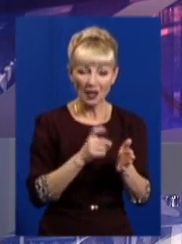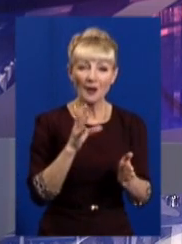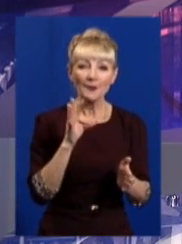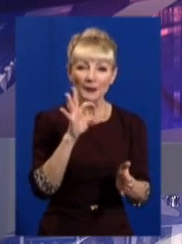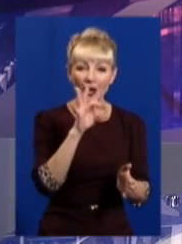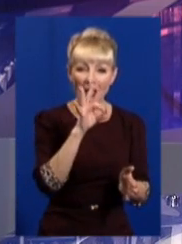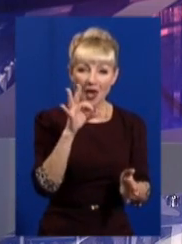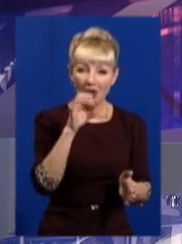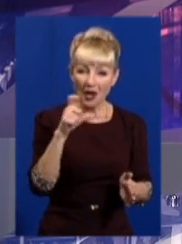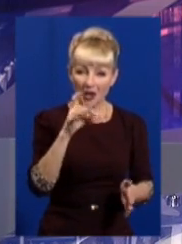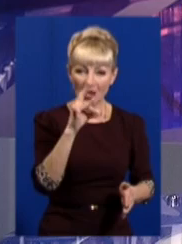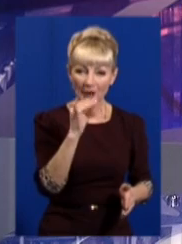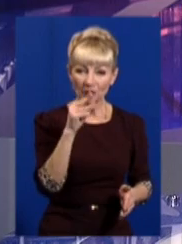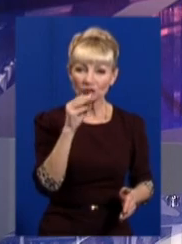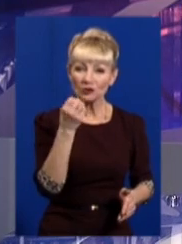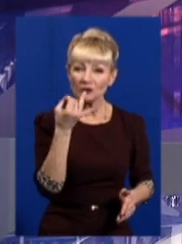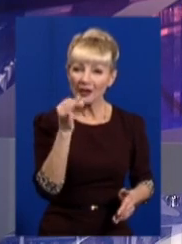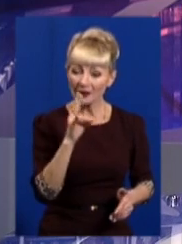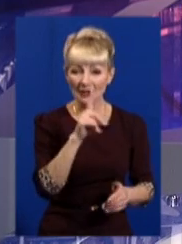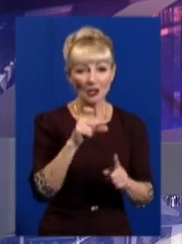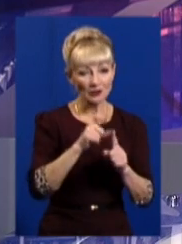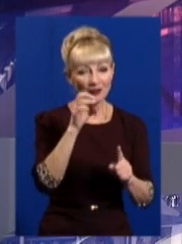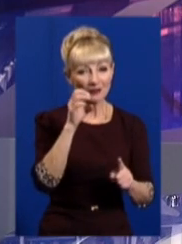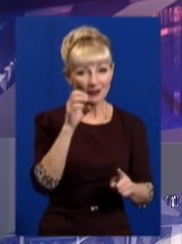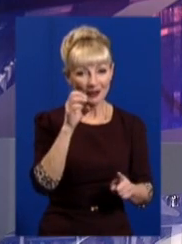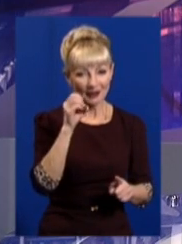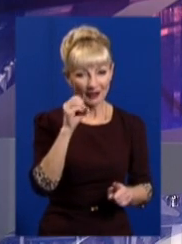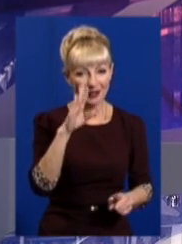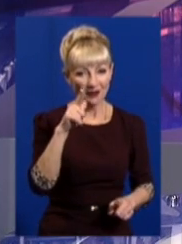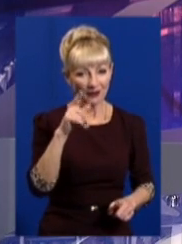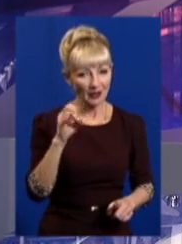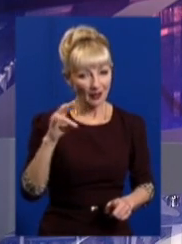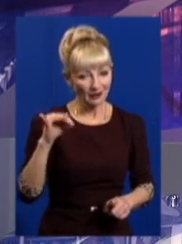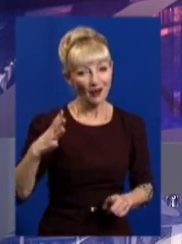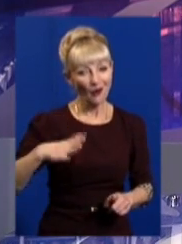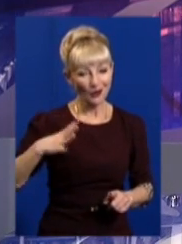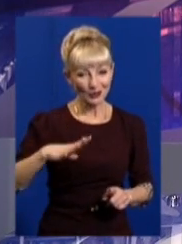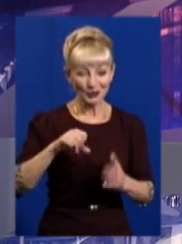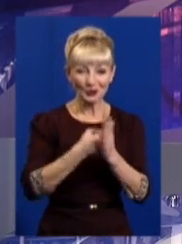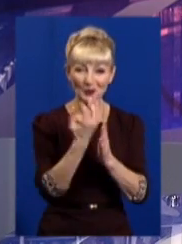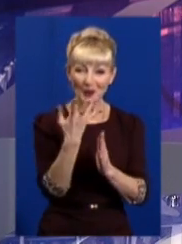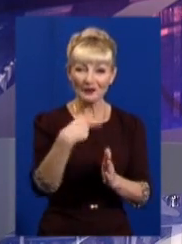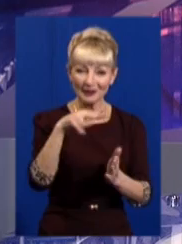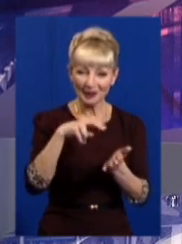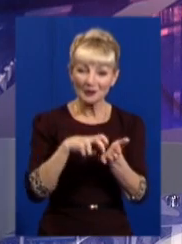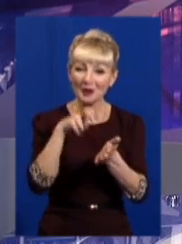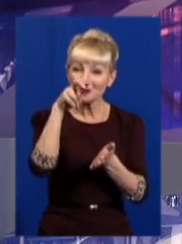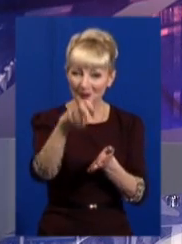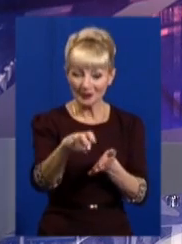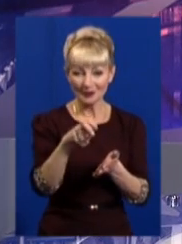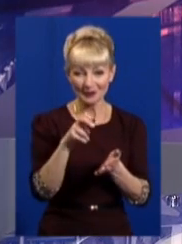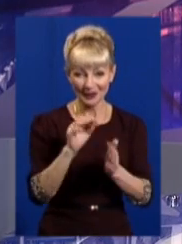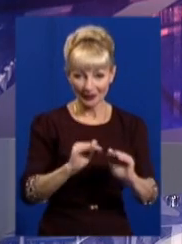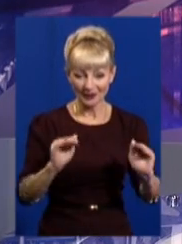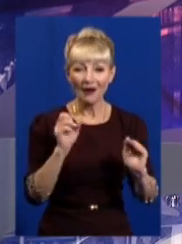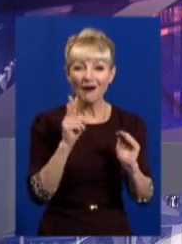одна із організаторів проєкту. За словами Євгенії, Олені Святого Миколає чекають на листи від дітей до 5 грудня. Як іде підготовка